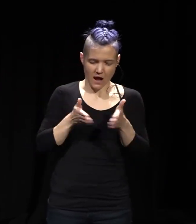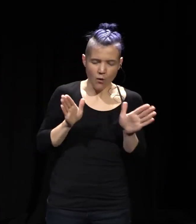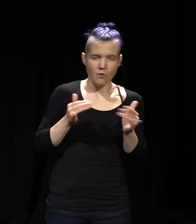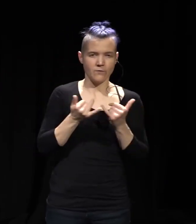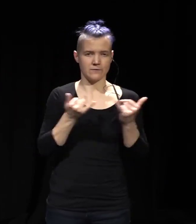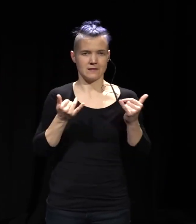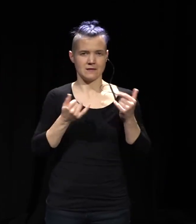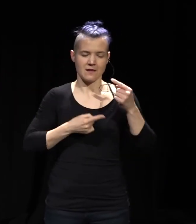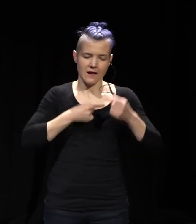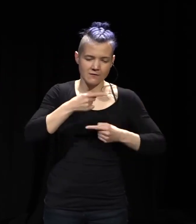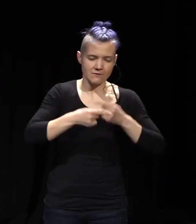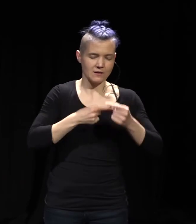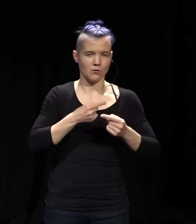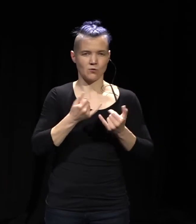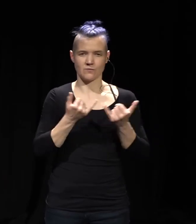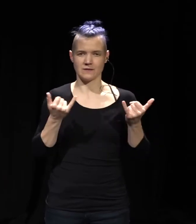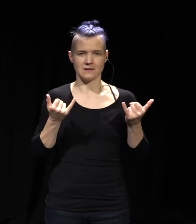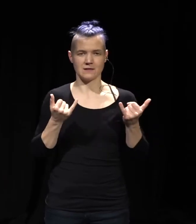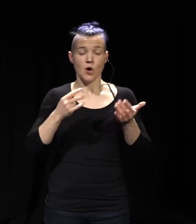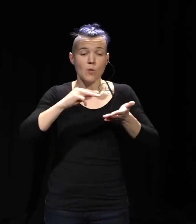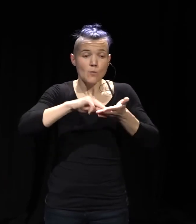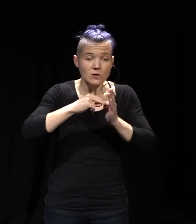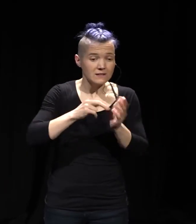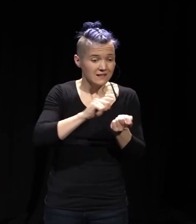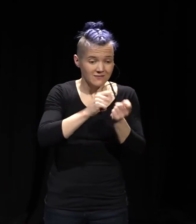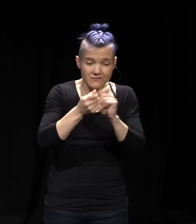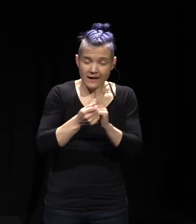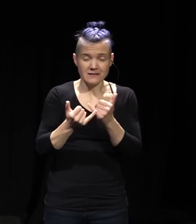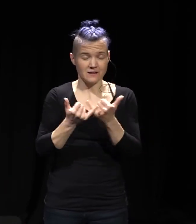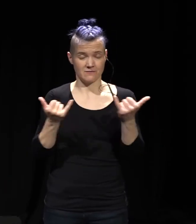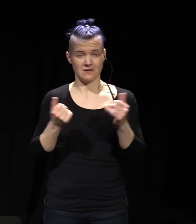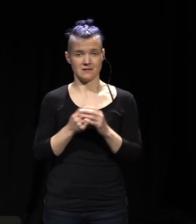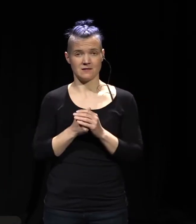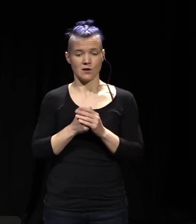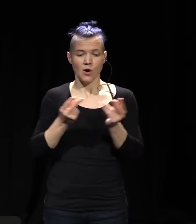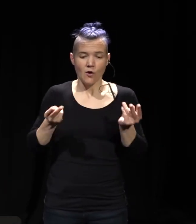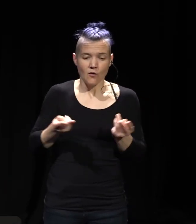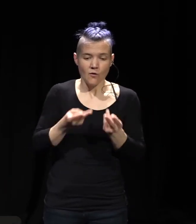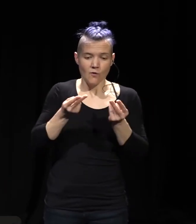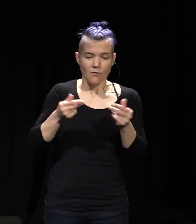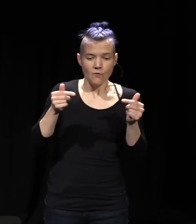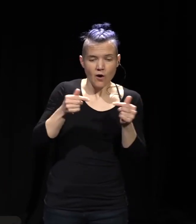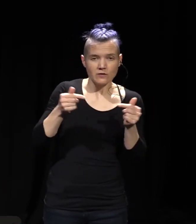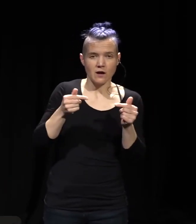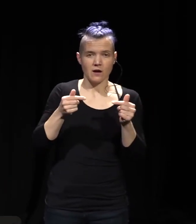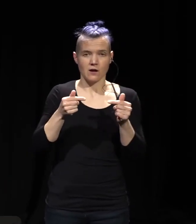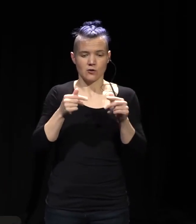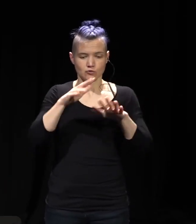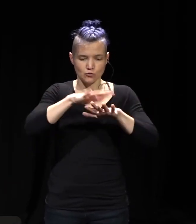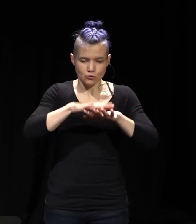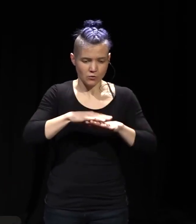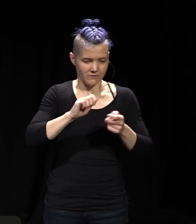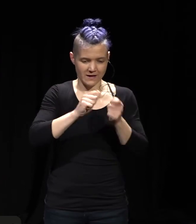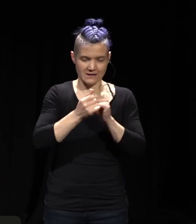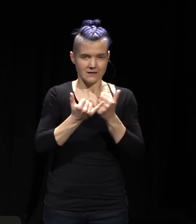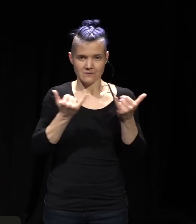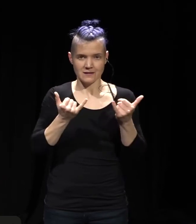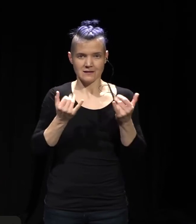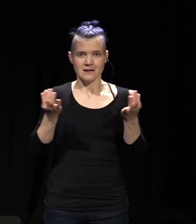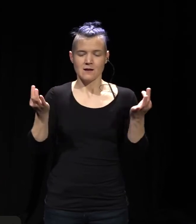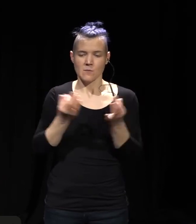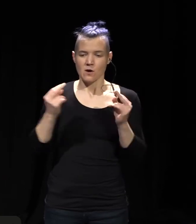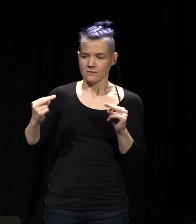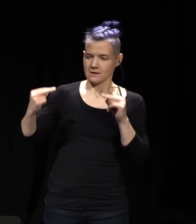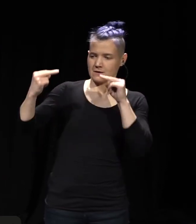wie muss sich Politik verändern, wie müssen sich Förderstrukturen verändern. Dort immer auf Augenhöhe mit